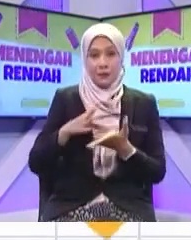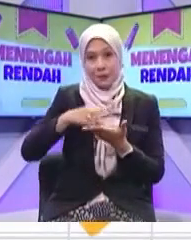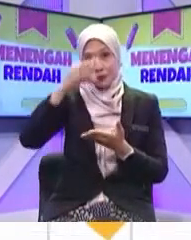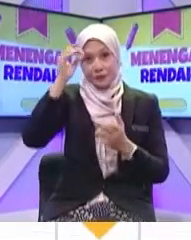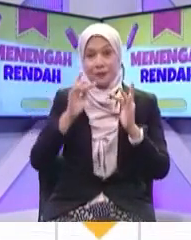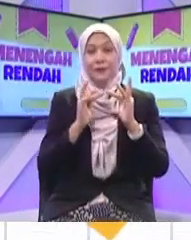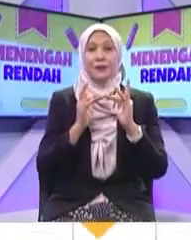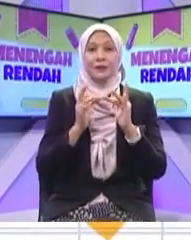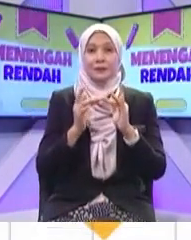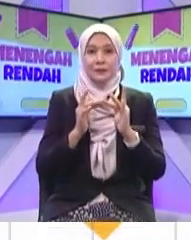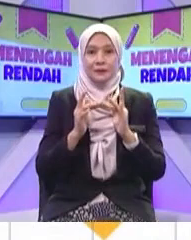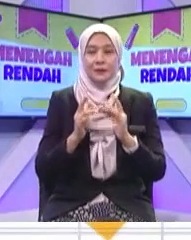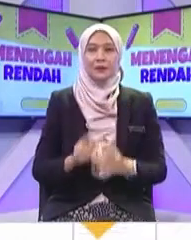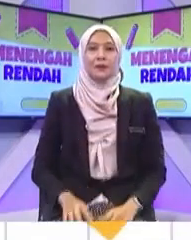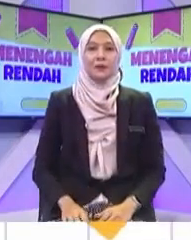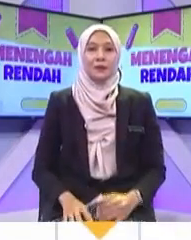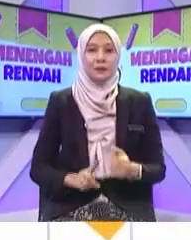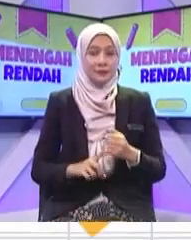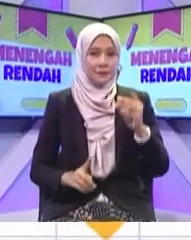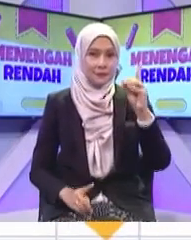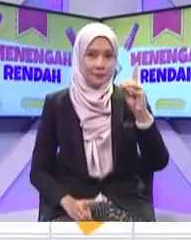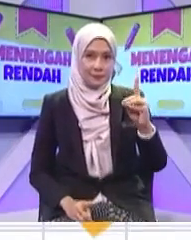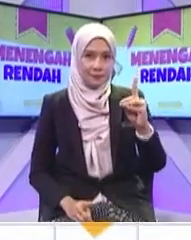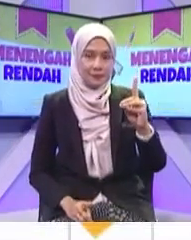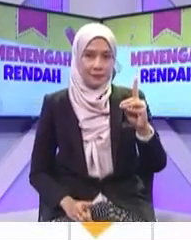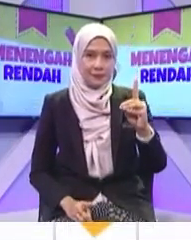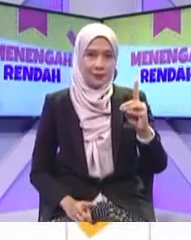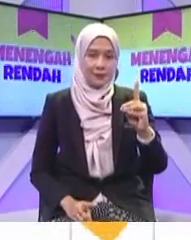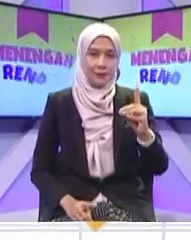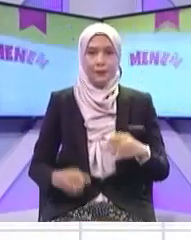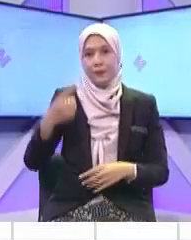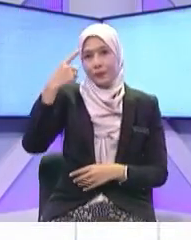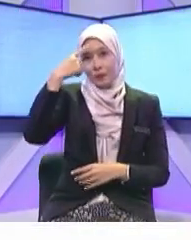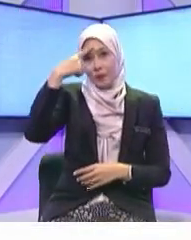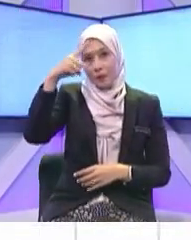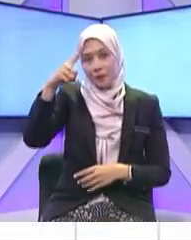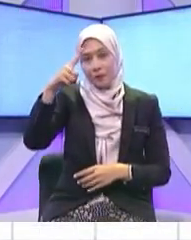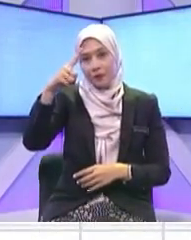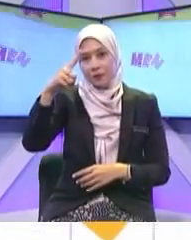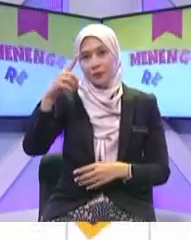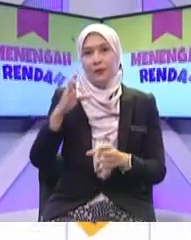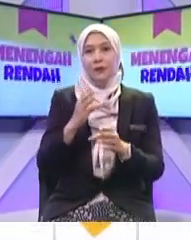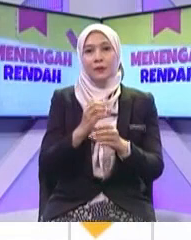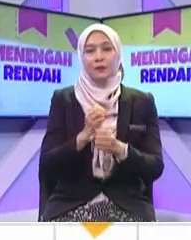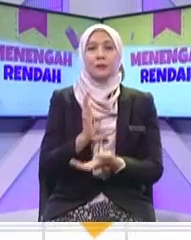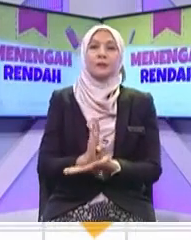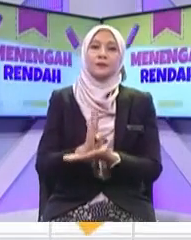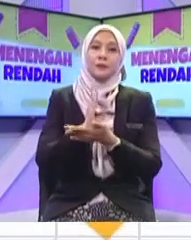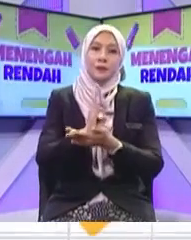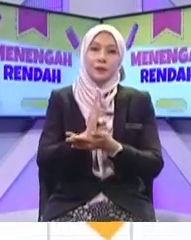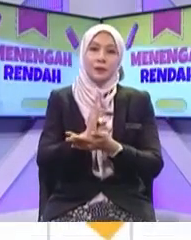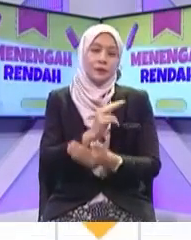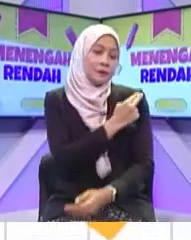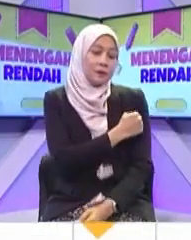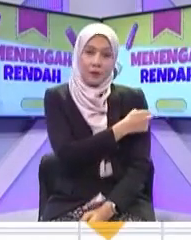tele perubatan mendapat khidmat dan bantuan perubatan melalui sidang video ataupun cara maya